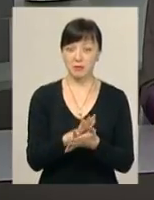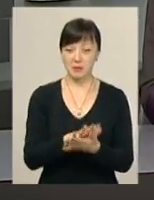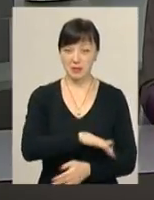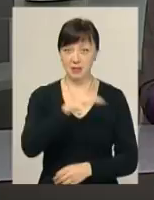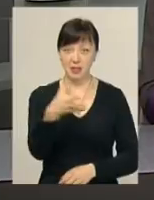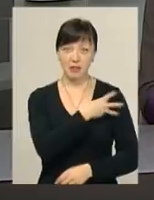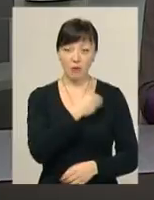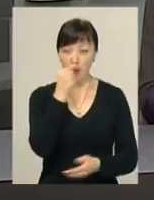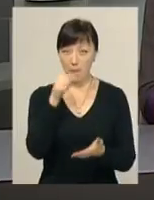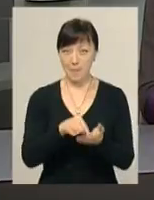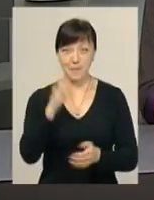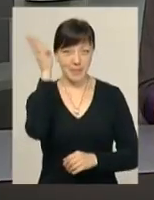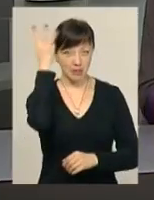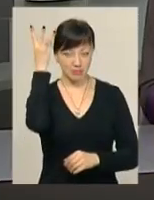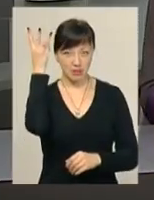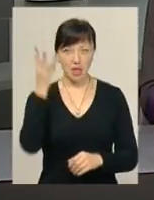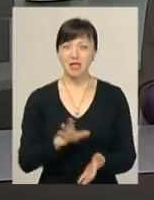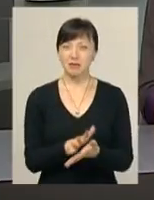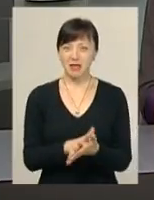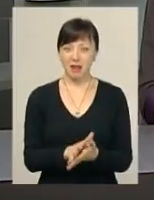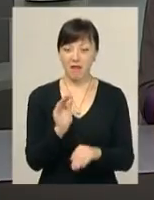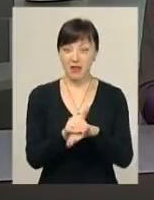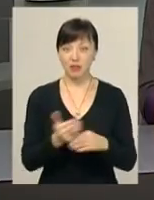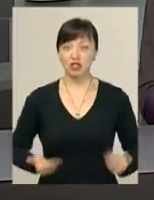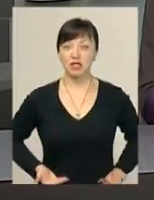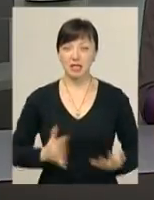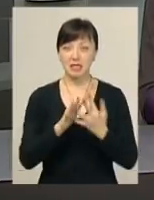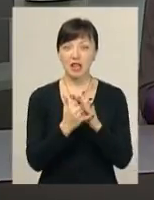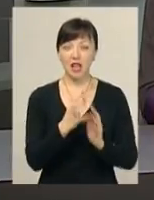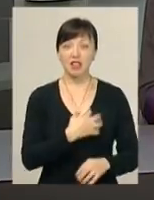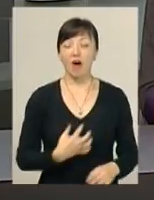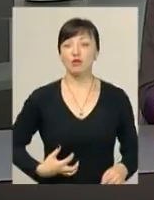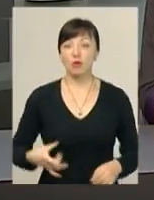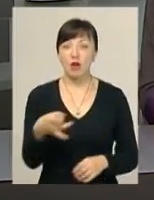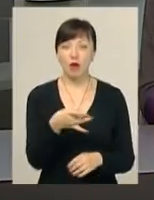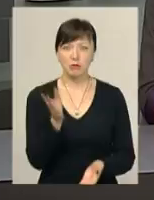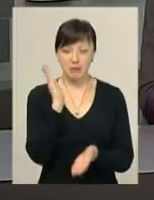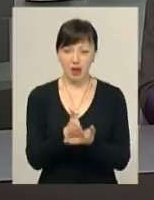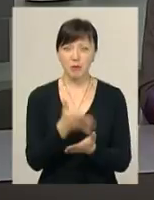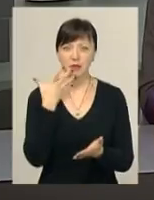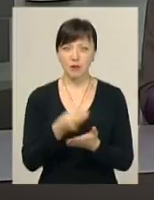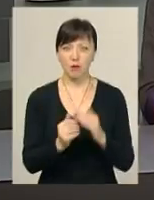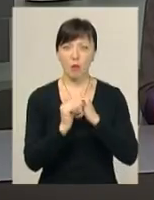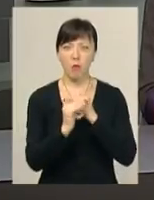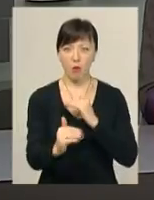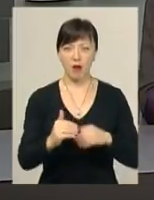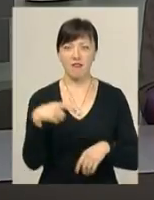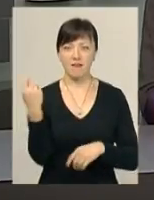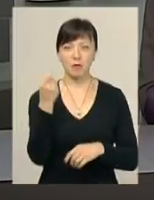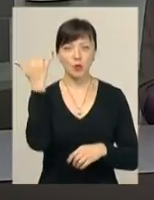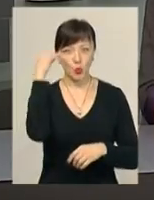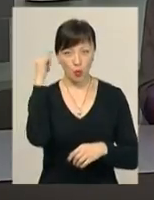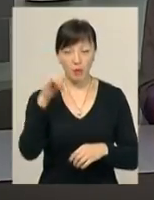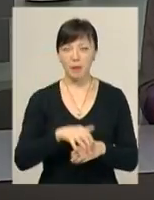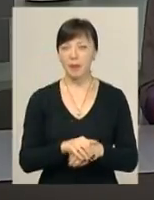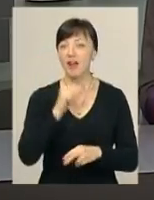міста Лева дістався вже й Хмельниччини. Сміття виявили жителі села Берездів Славуцького району прямісінько на своєму полі для випасу худоби.